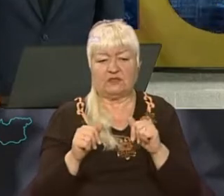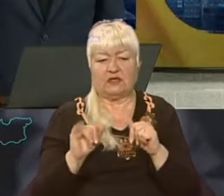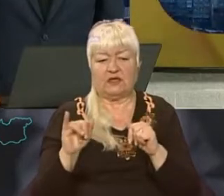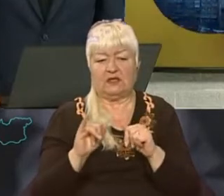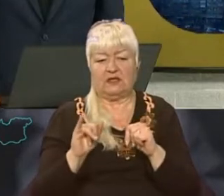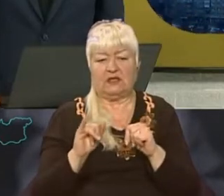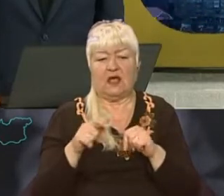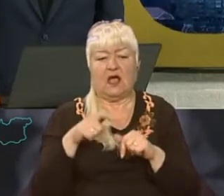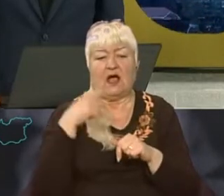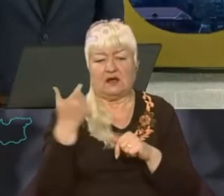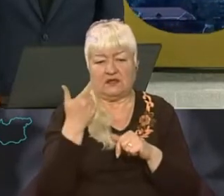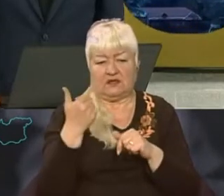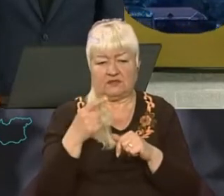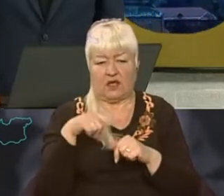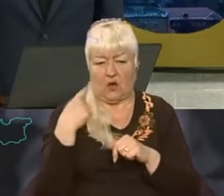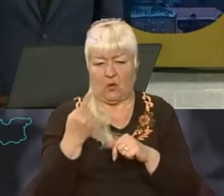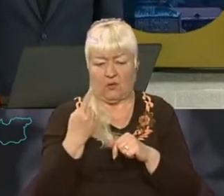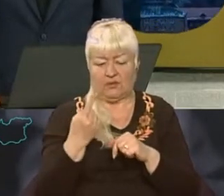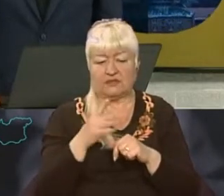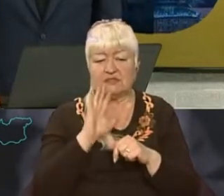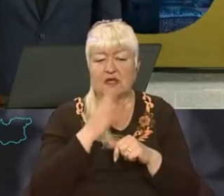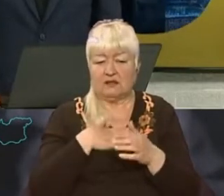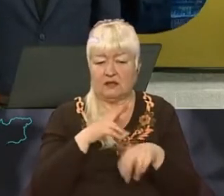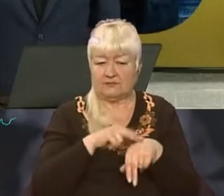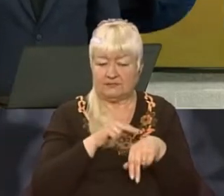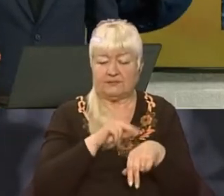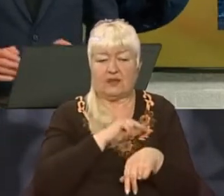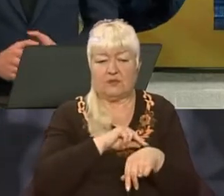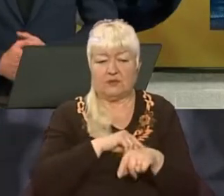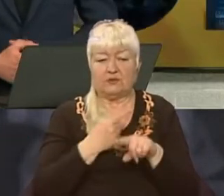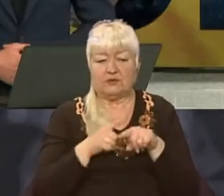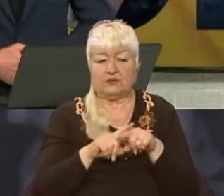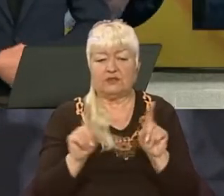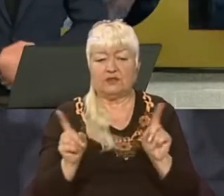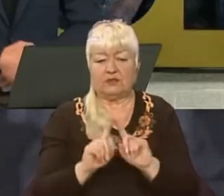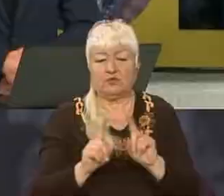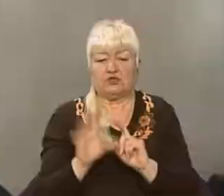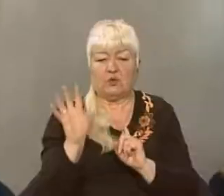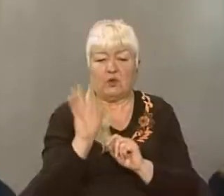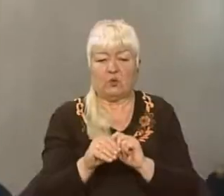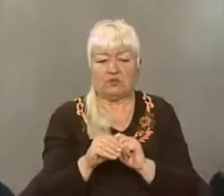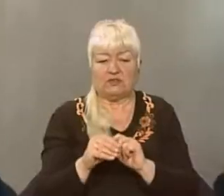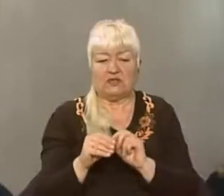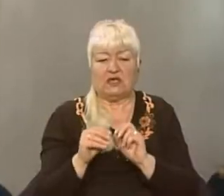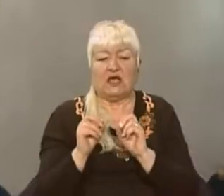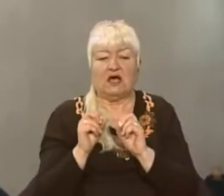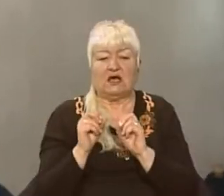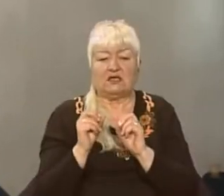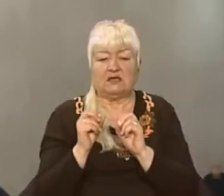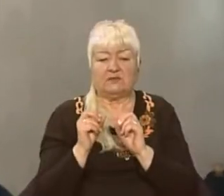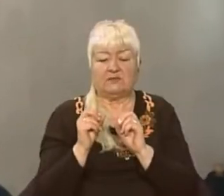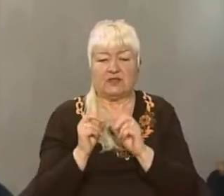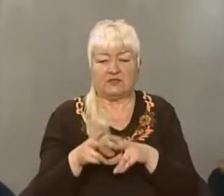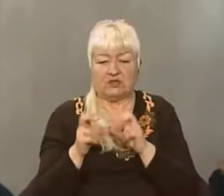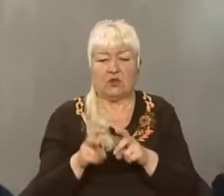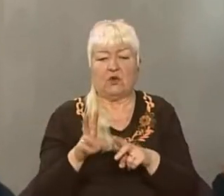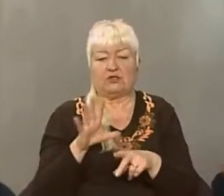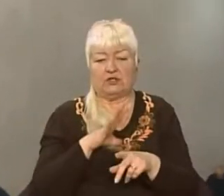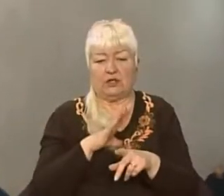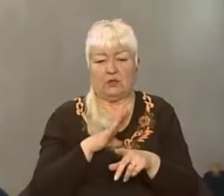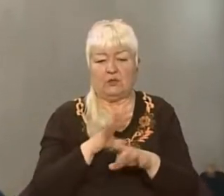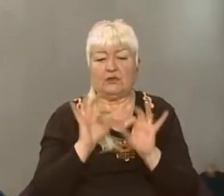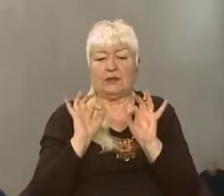Харківська області. І наші правоохоронці працюють зараз над тим, щоб усі злочини належним чином були